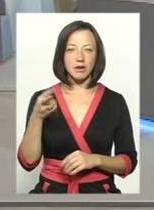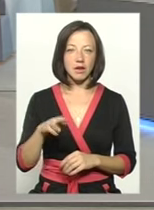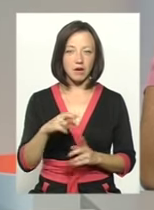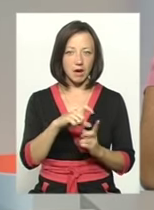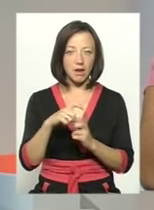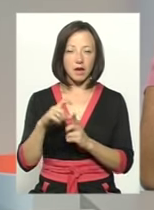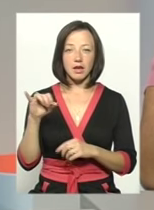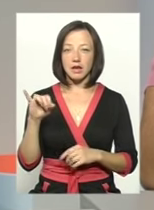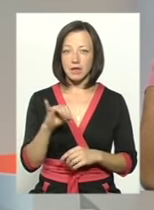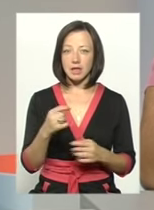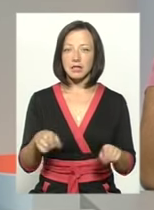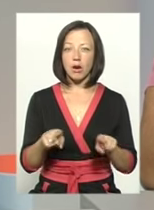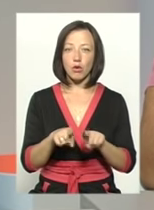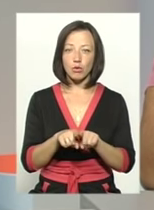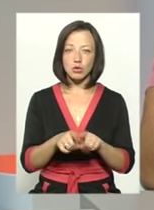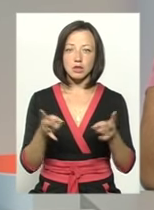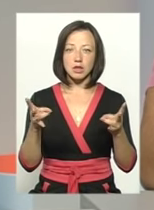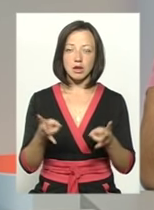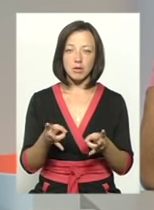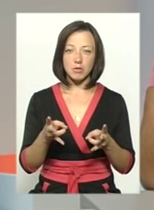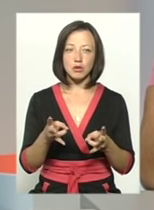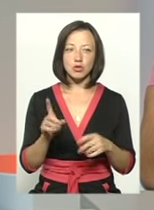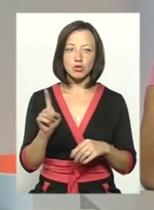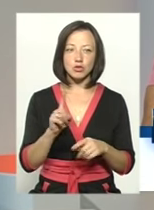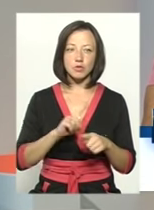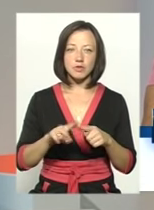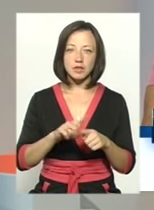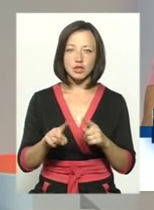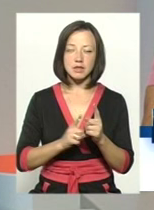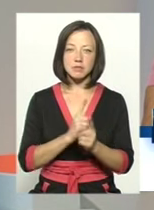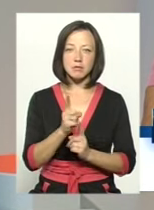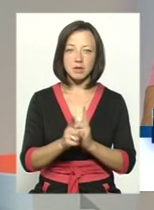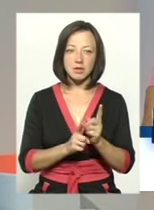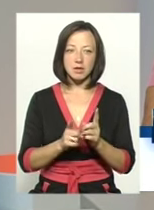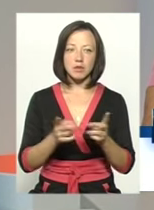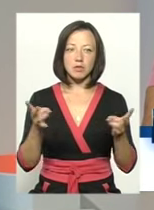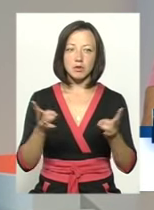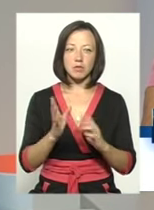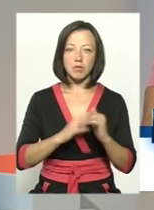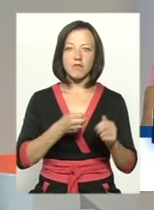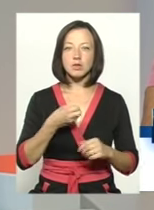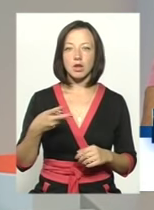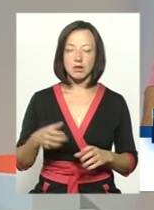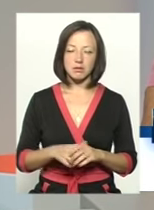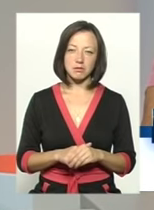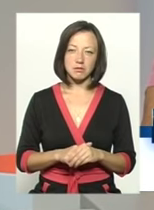також треба, щоб швидше були зміни, потрібен професіоналіст.